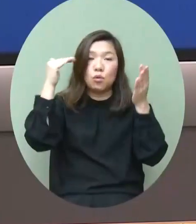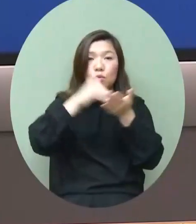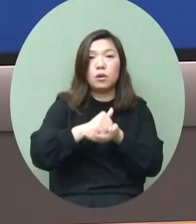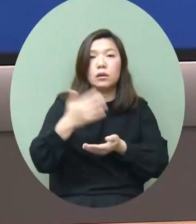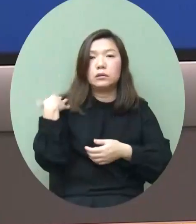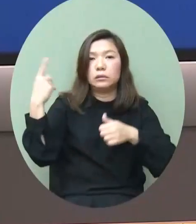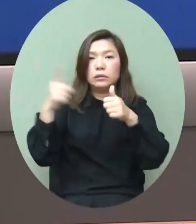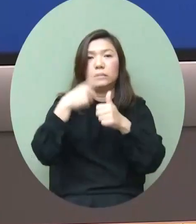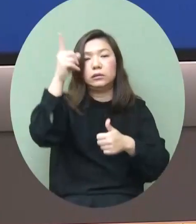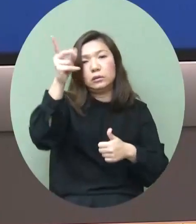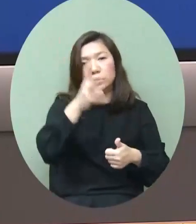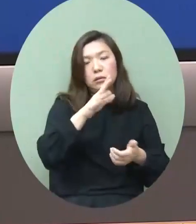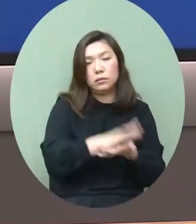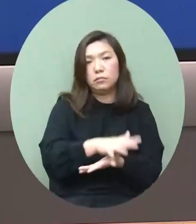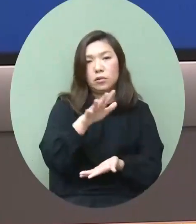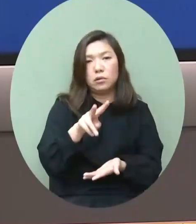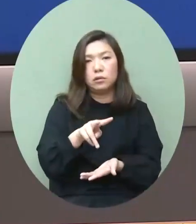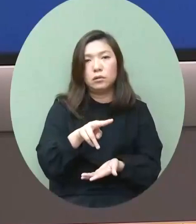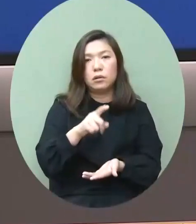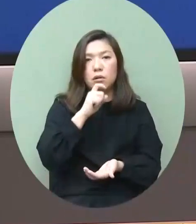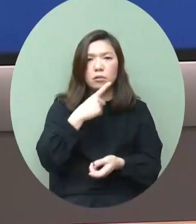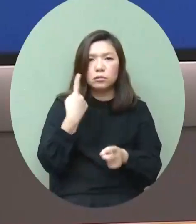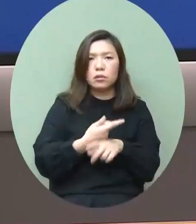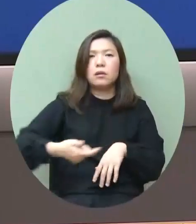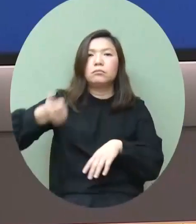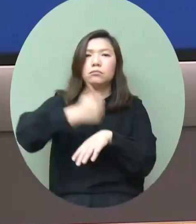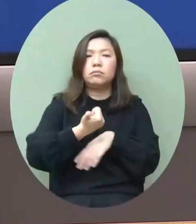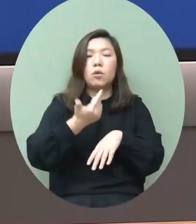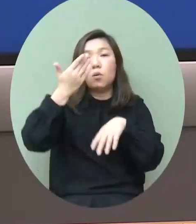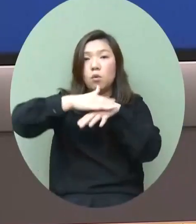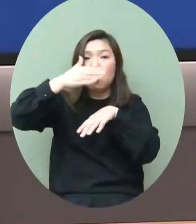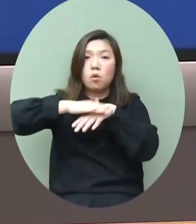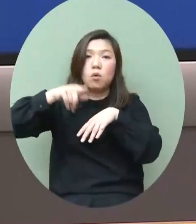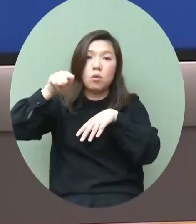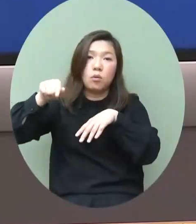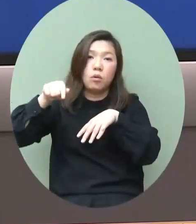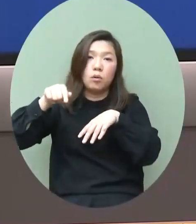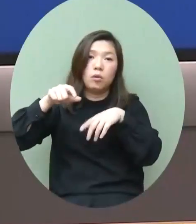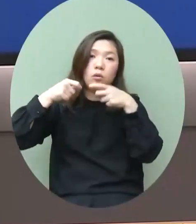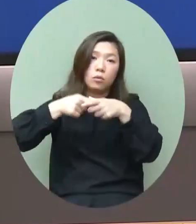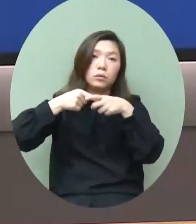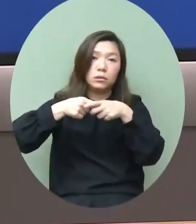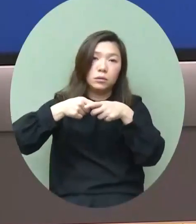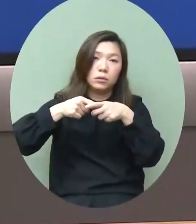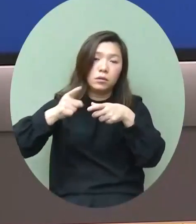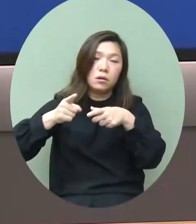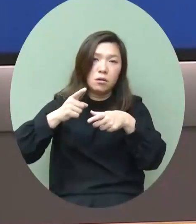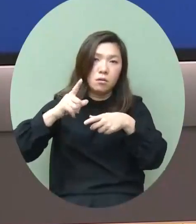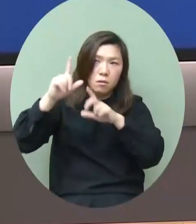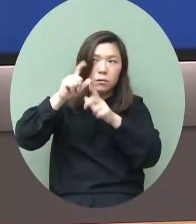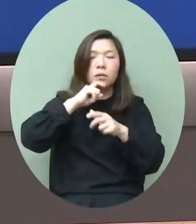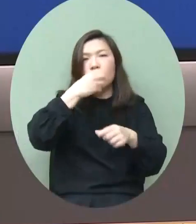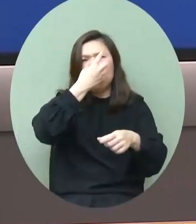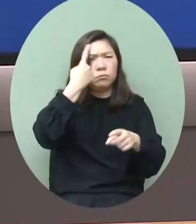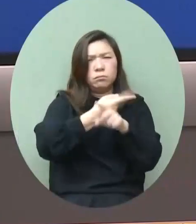兩年我們都相對成功很多海外的機構都反映香港